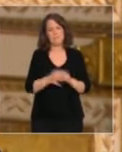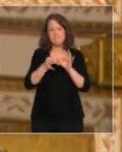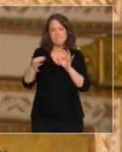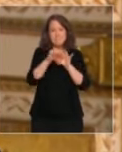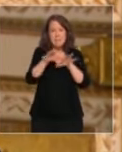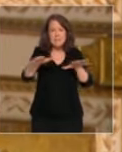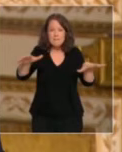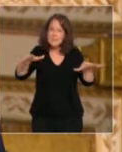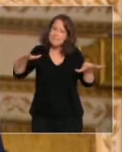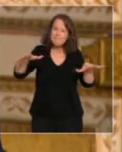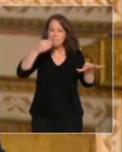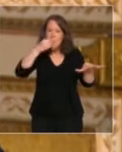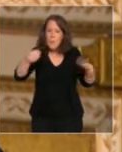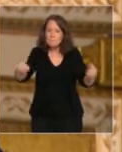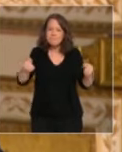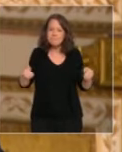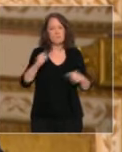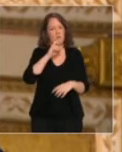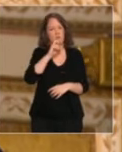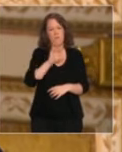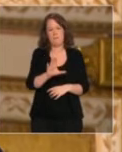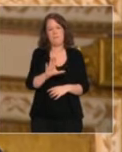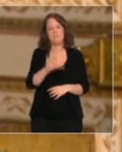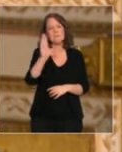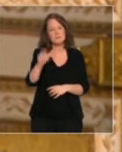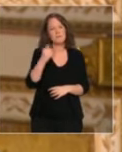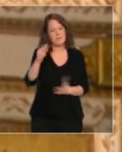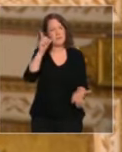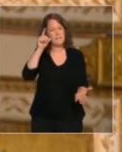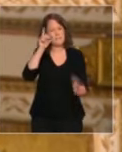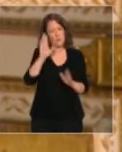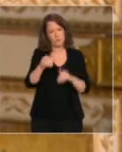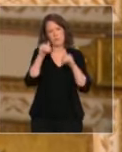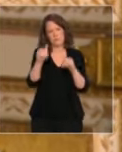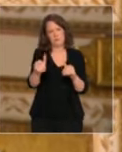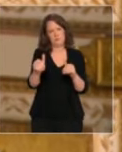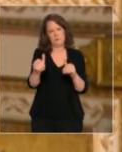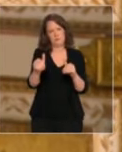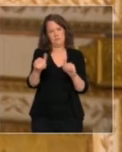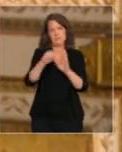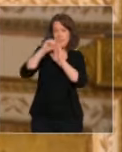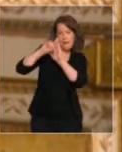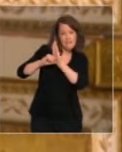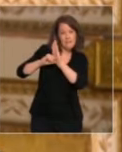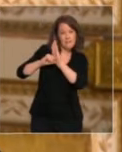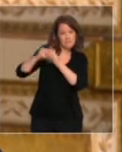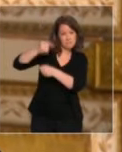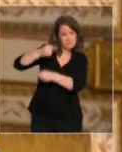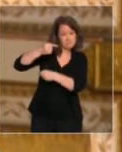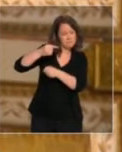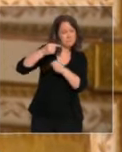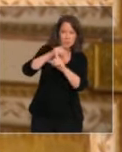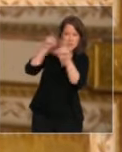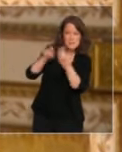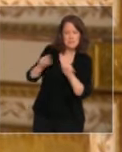maîtrisée. Nous devons donc poursuivre nos efforts et continuer d'appliquer les règles. Plus elles